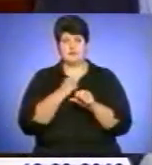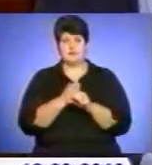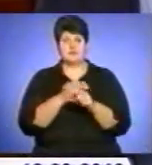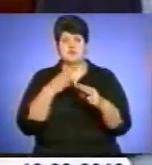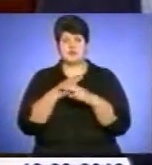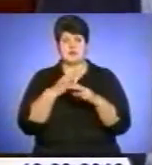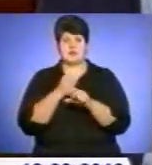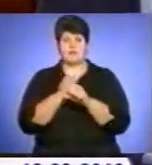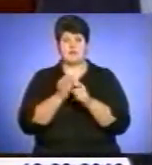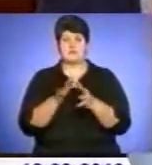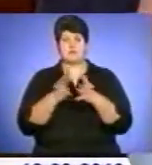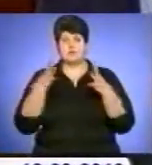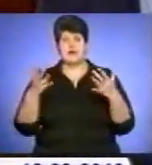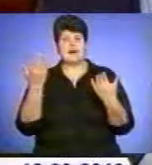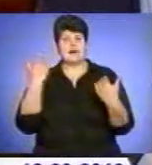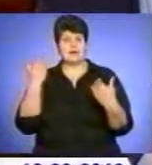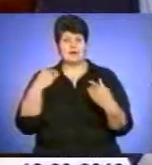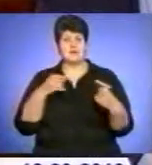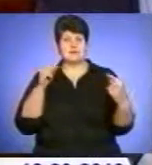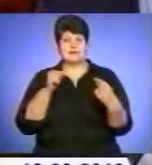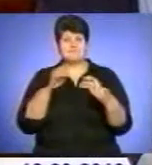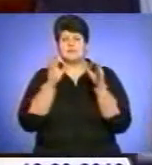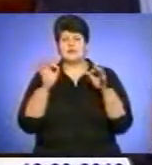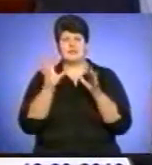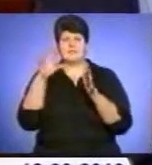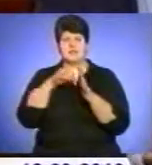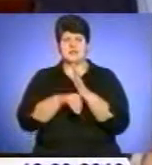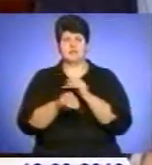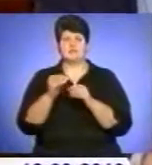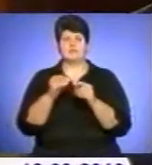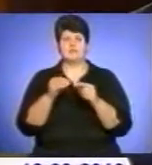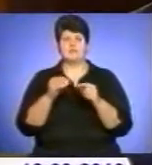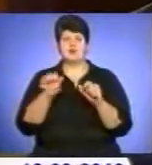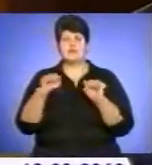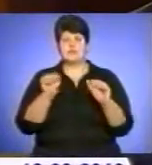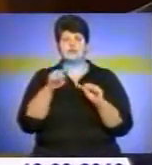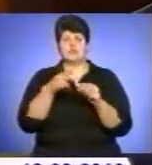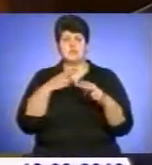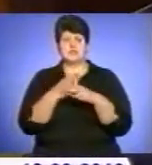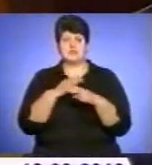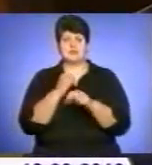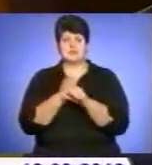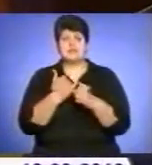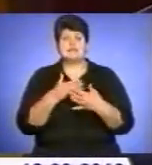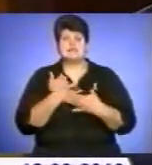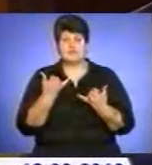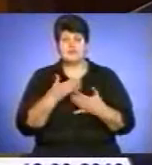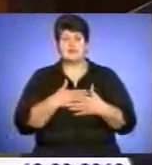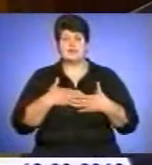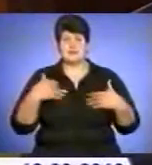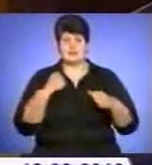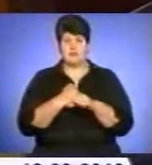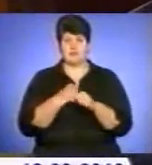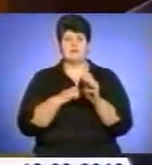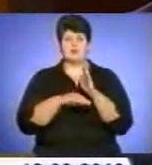Ранію опозиція ніколи не ходила в правительство, щоб мешати їм працювати. Якщо сьогодні ви не хочете працювати в Верховному